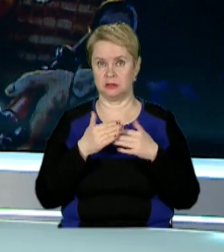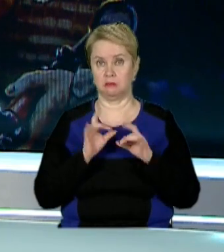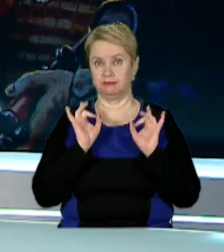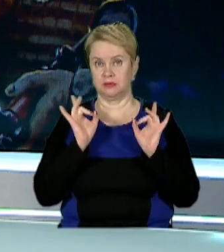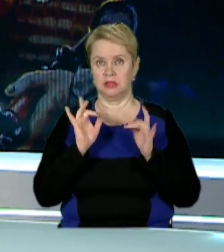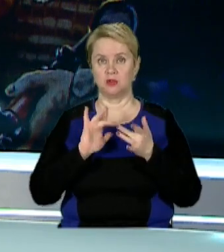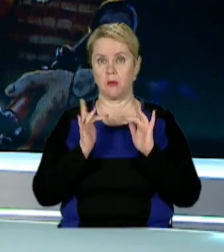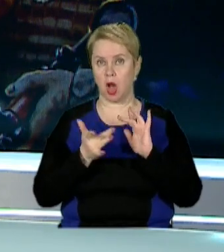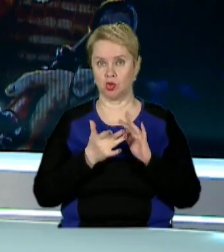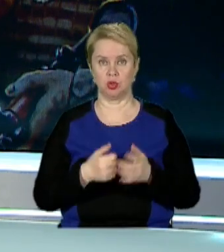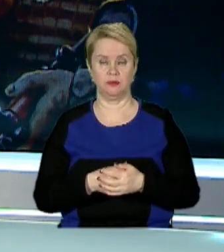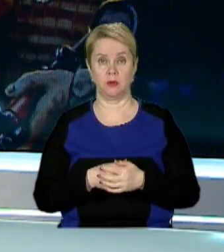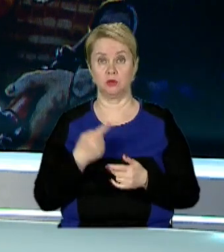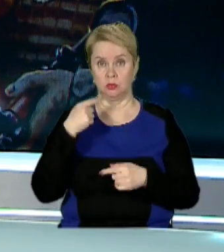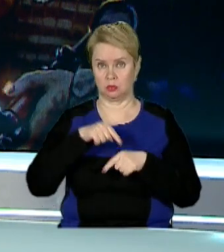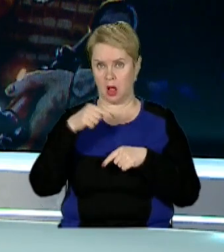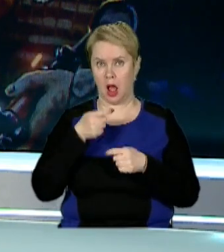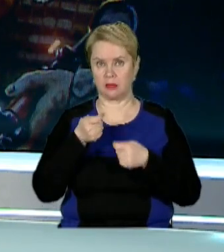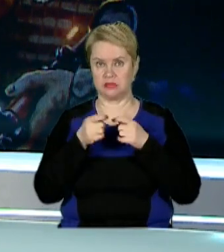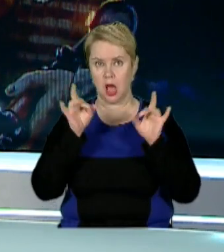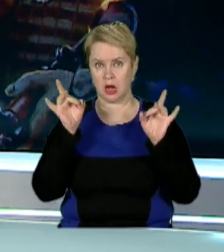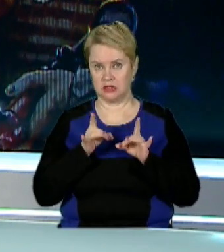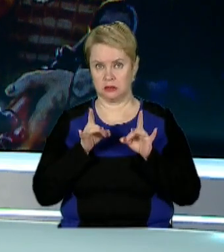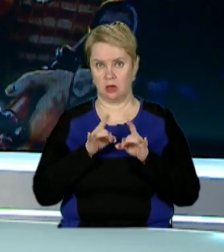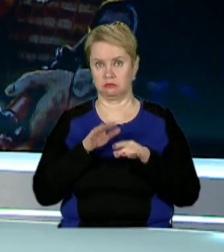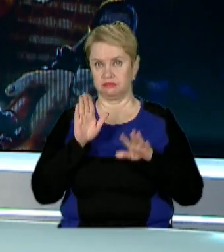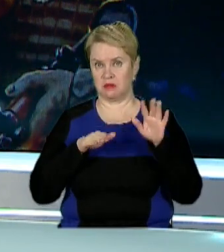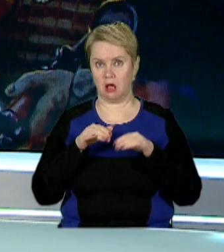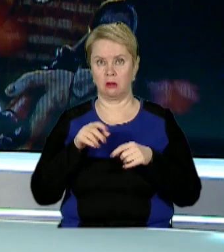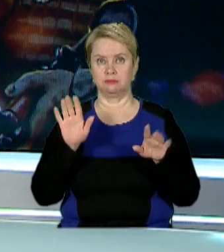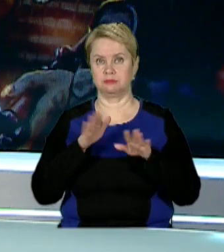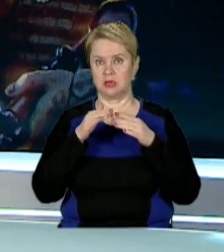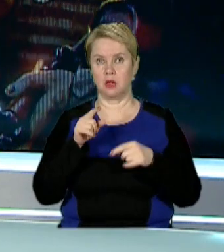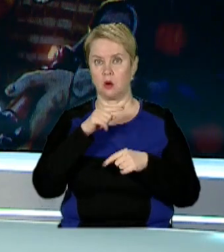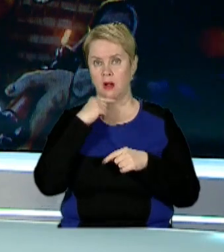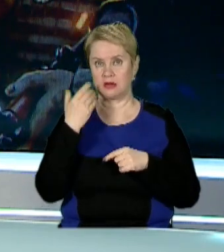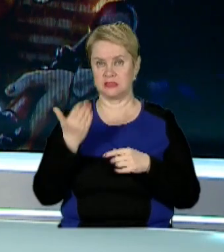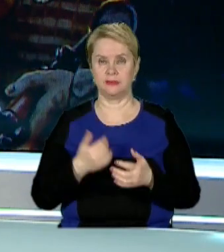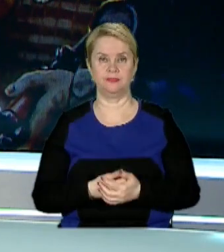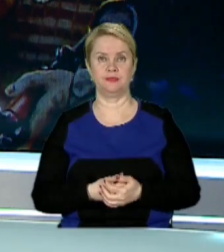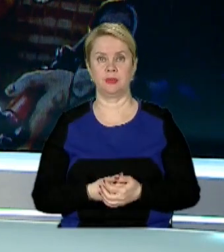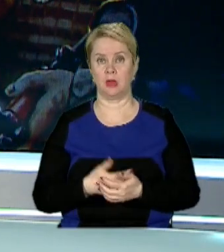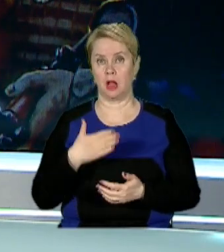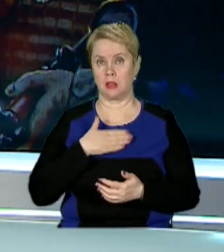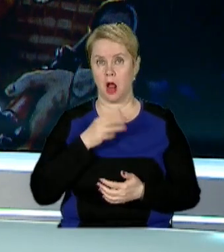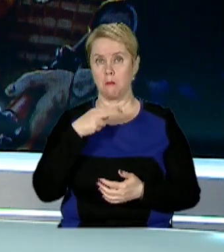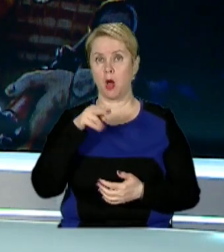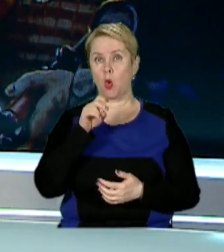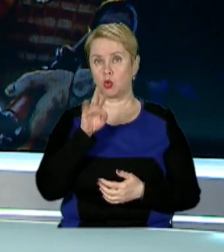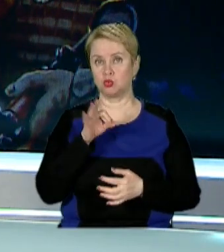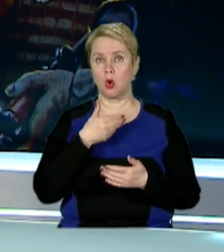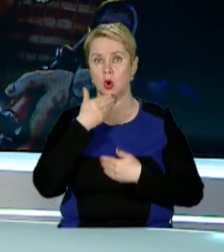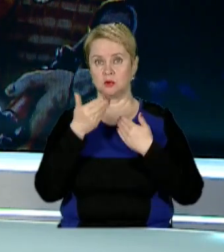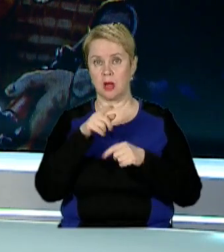сколихнуло соцмережі. Чи свідомо адміністрація ресторану не гребує репертуаром співаків країни-агресорки? Наш Марко Ручка